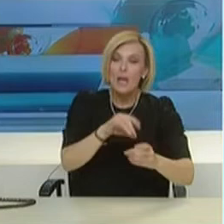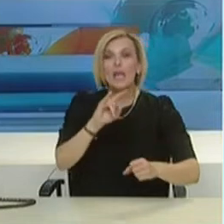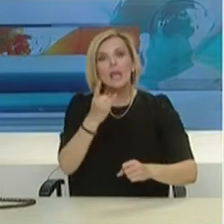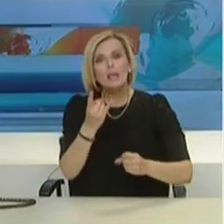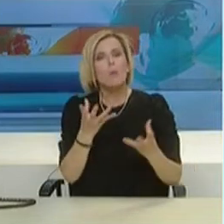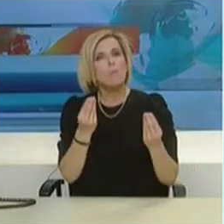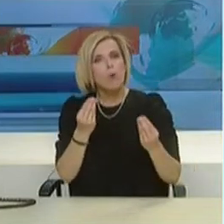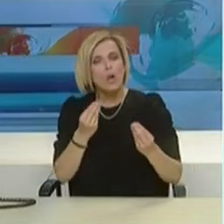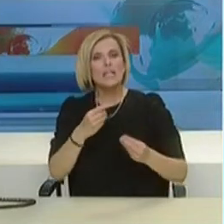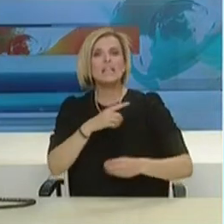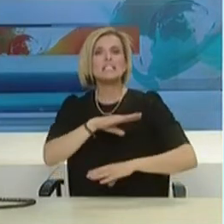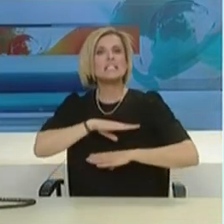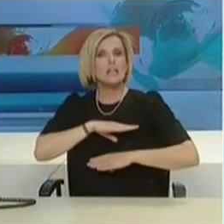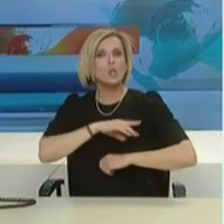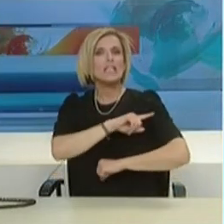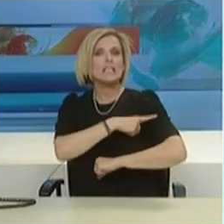σύνταξη οδότησης. Ευχαριστώ πολύ.